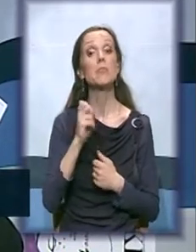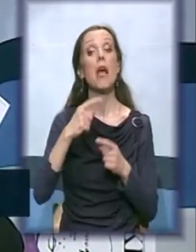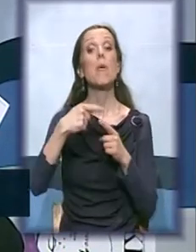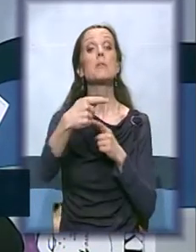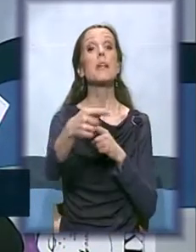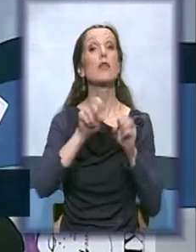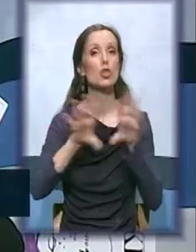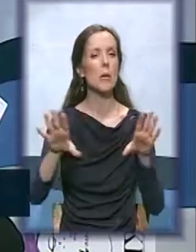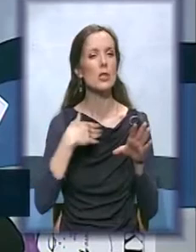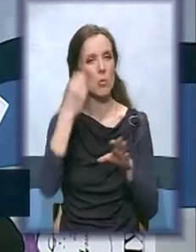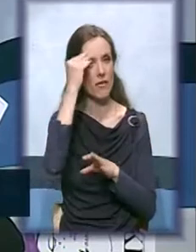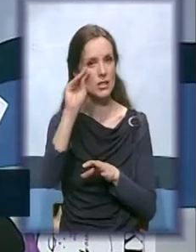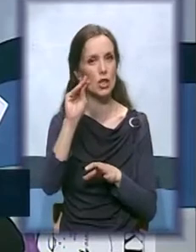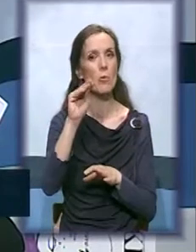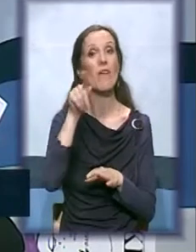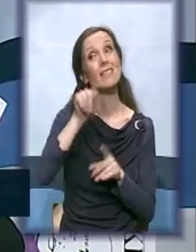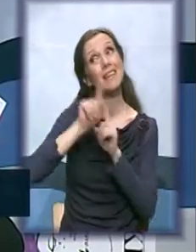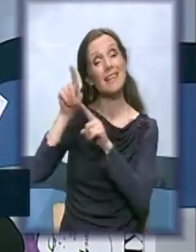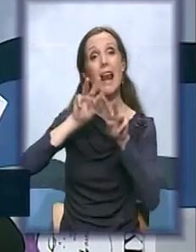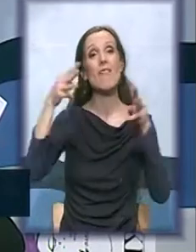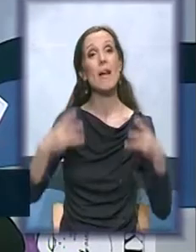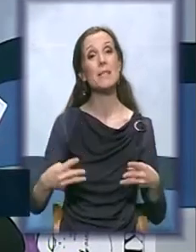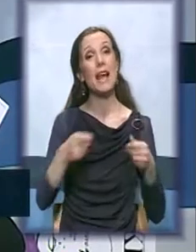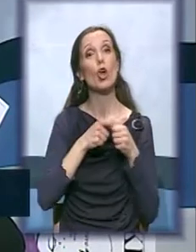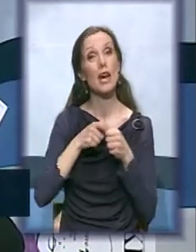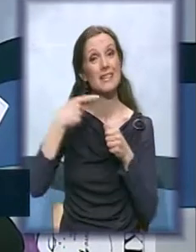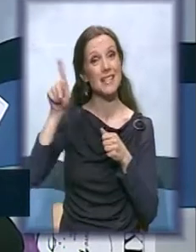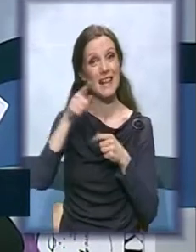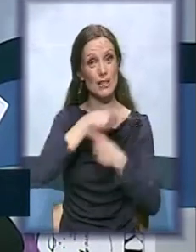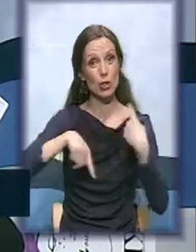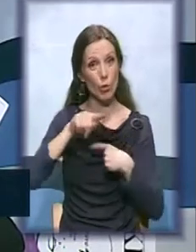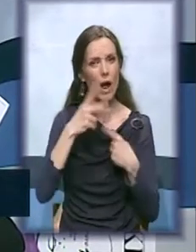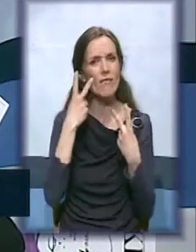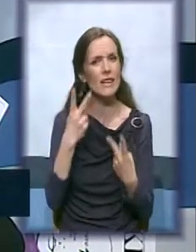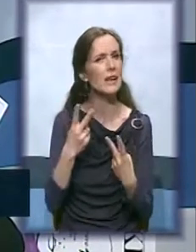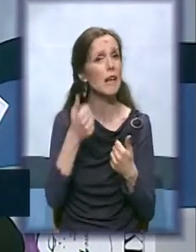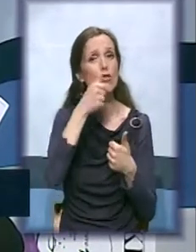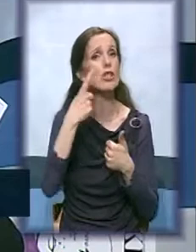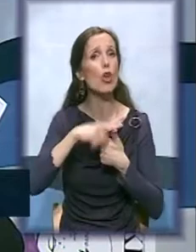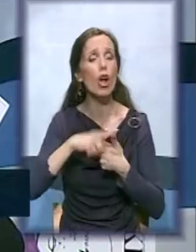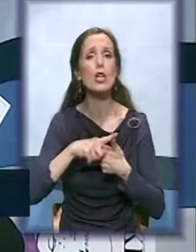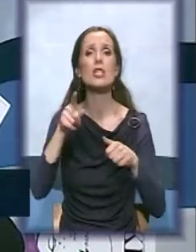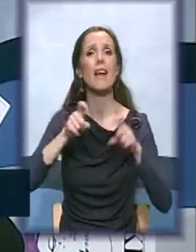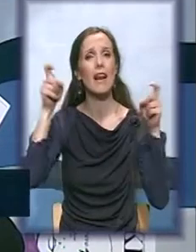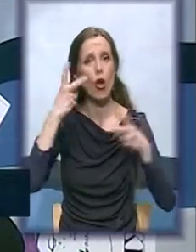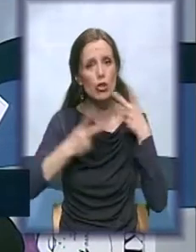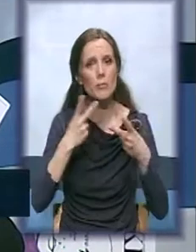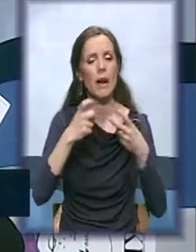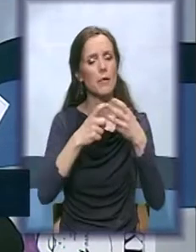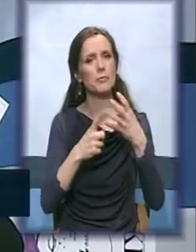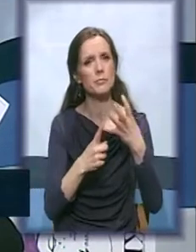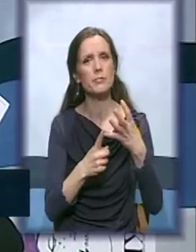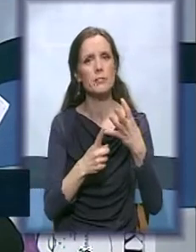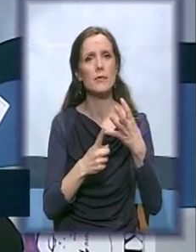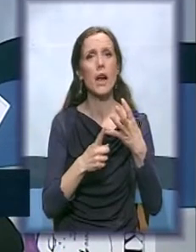obavestit ćemo vas. Idite na sajtu organizacije iz kruga, pogledajte šta je sa tim pregledima ginekološkim i sve ostalo. Jeste, to je pokratala